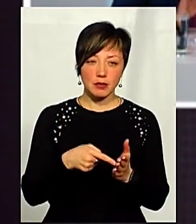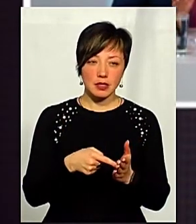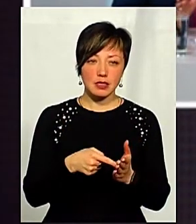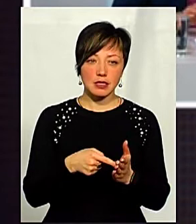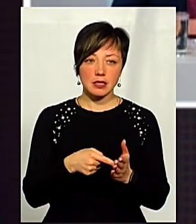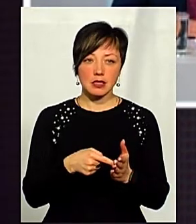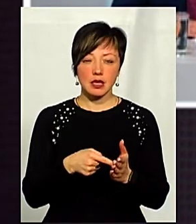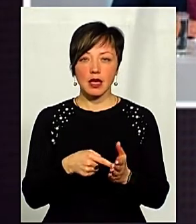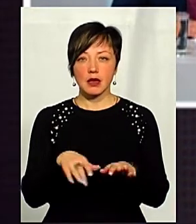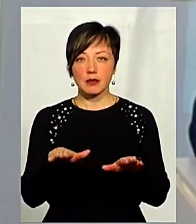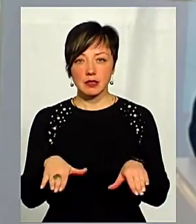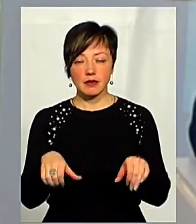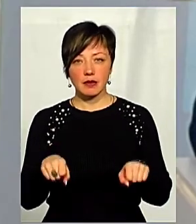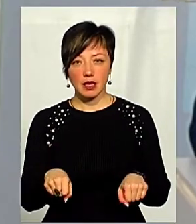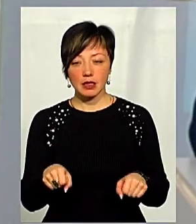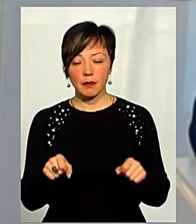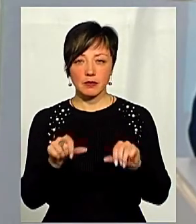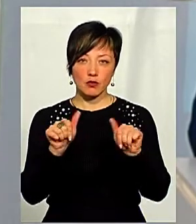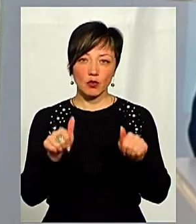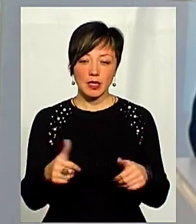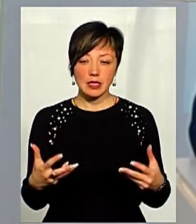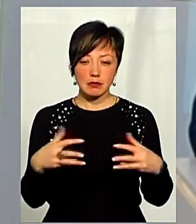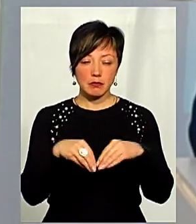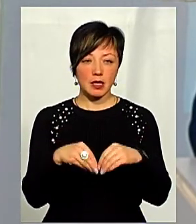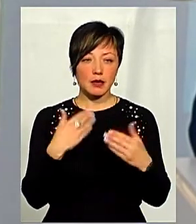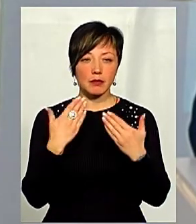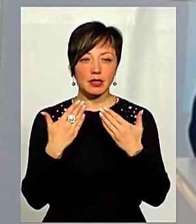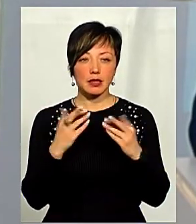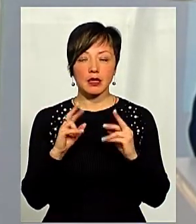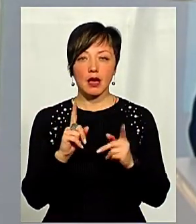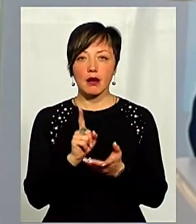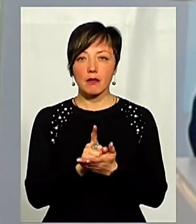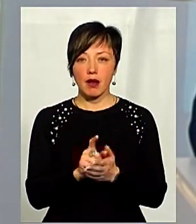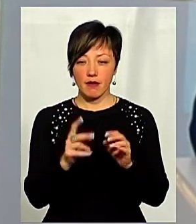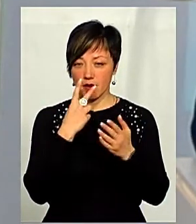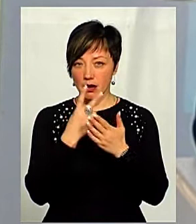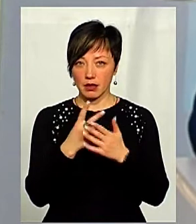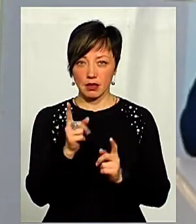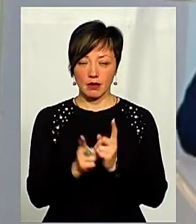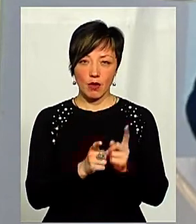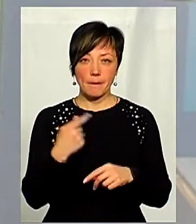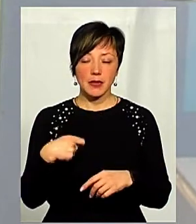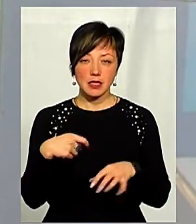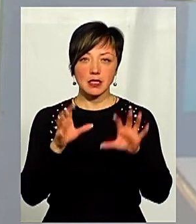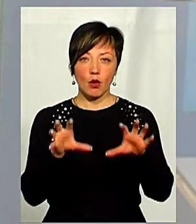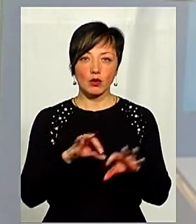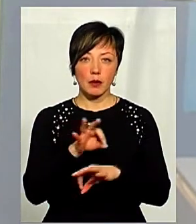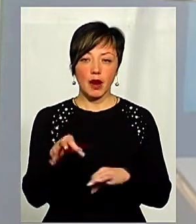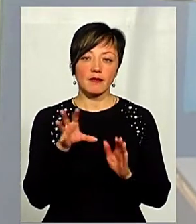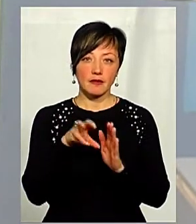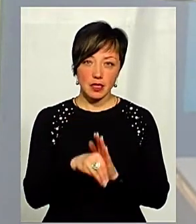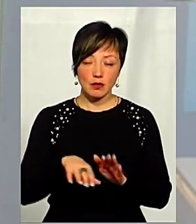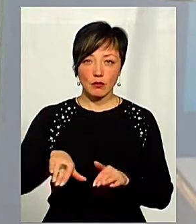і органів місцевих влади, ми сформулювали спільний підхід до того, як має виглядати ця реформа. Тому що, ви знаєте, президент законопроект вніс,